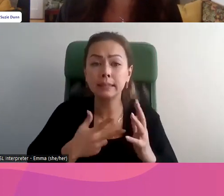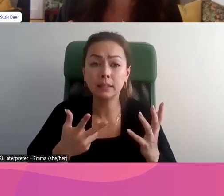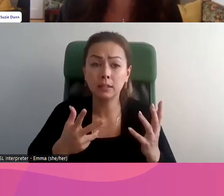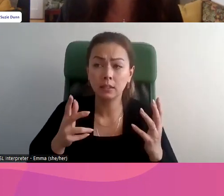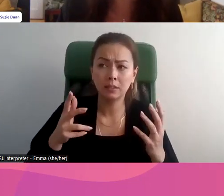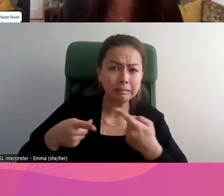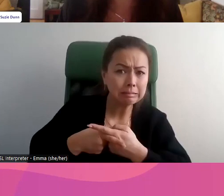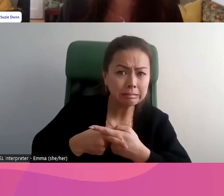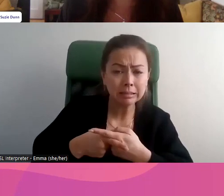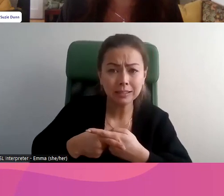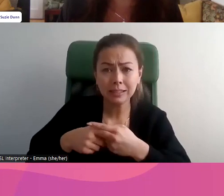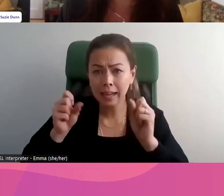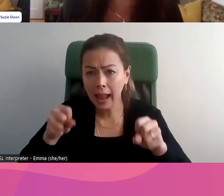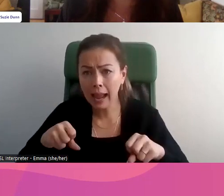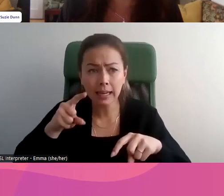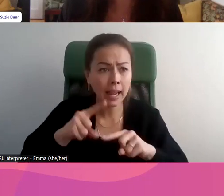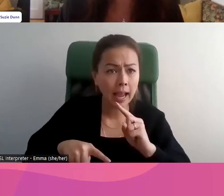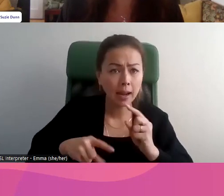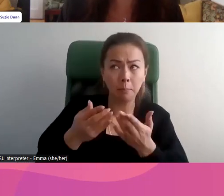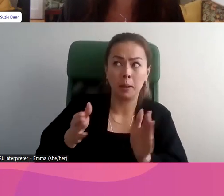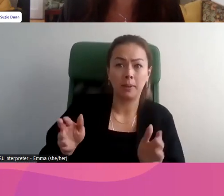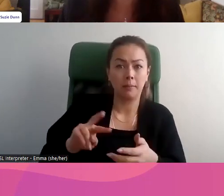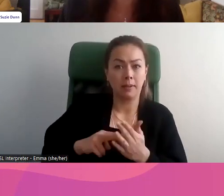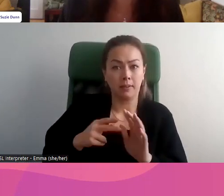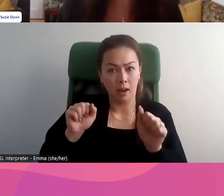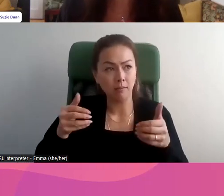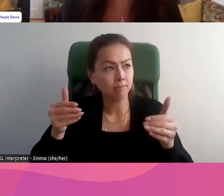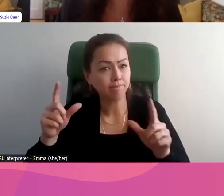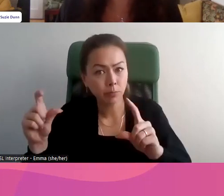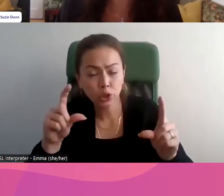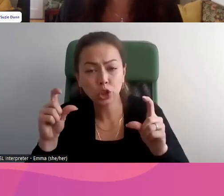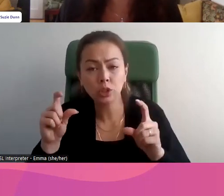protection de leur vie privée. Mais qu'en raison des changements de la technologie,